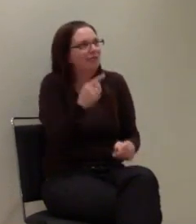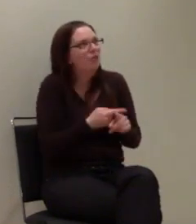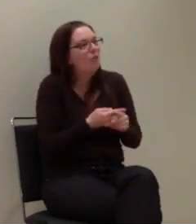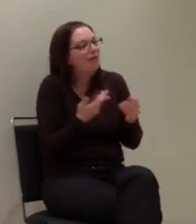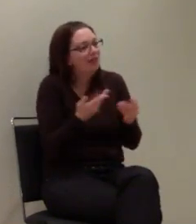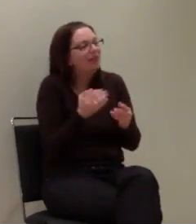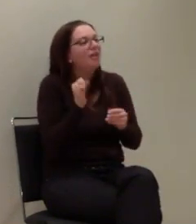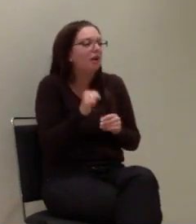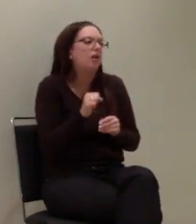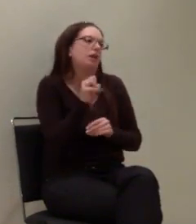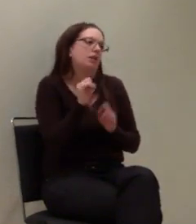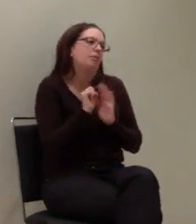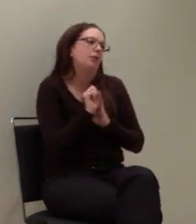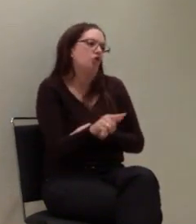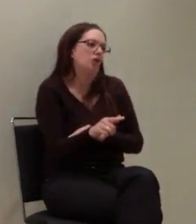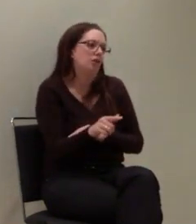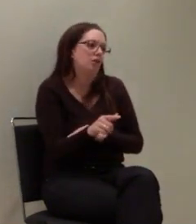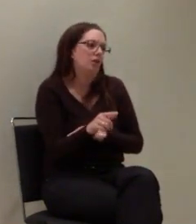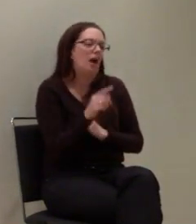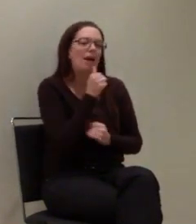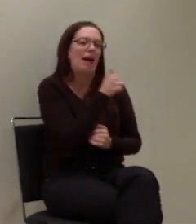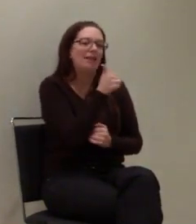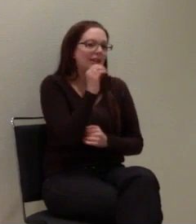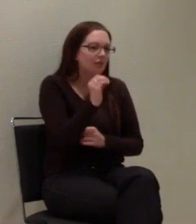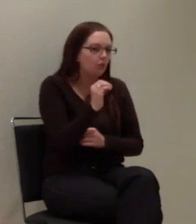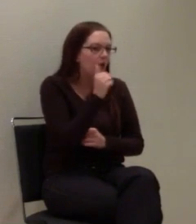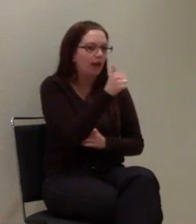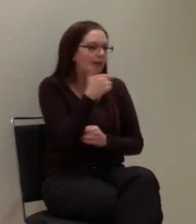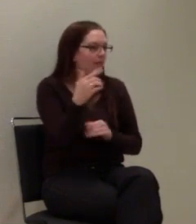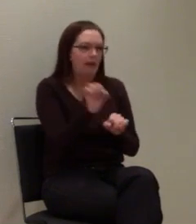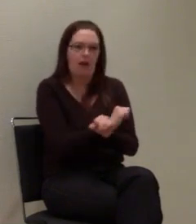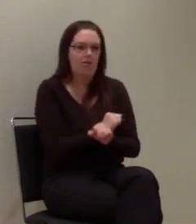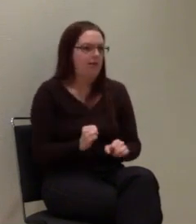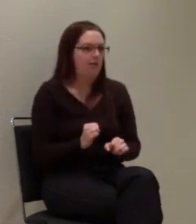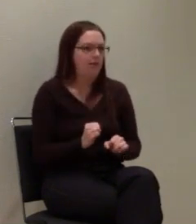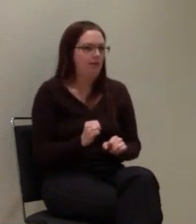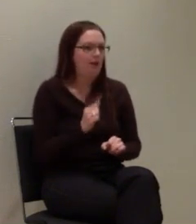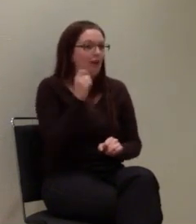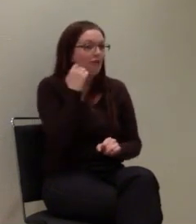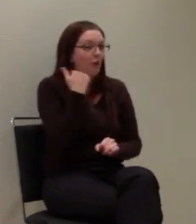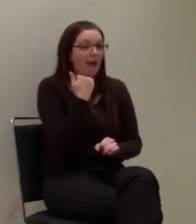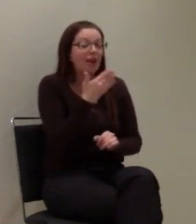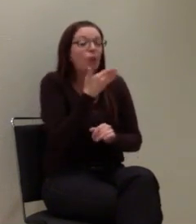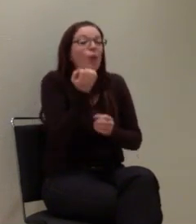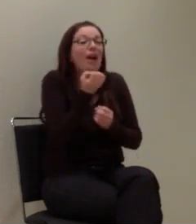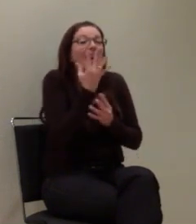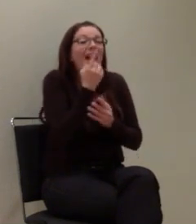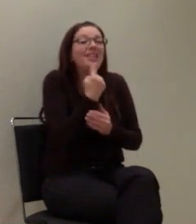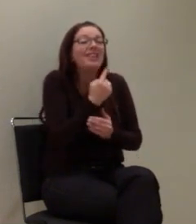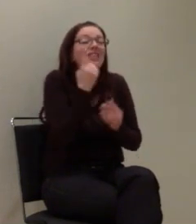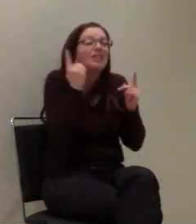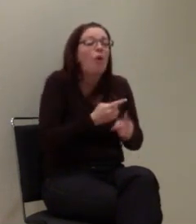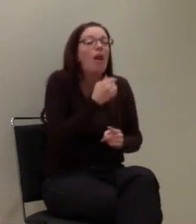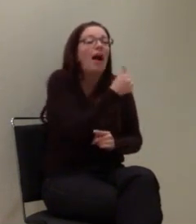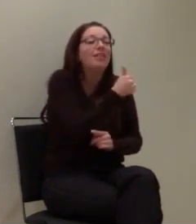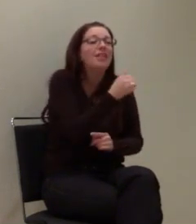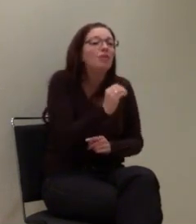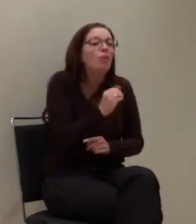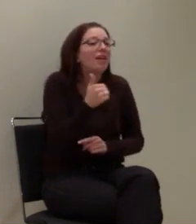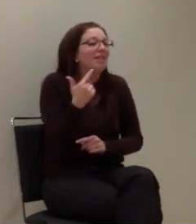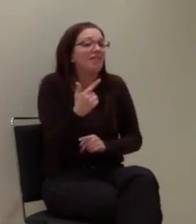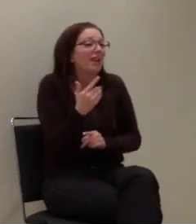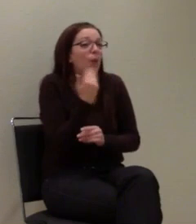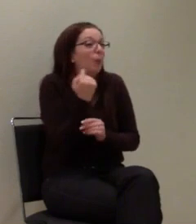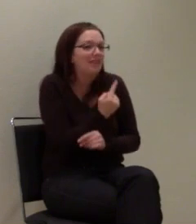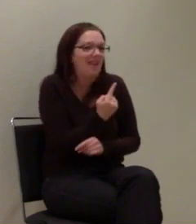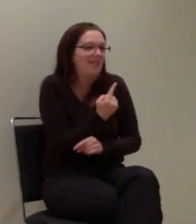mitnichten über die 110 und die 112. Das hat auch die Frau Merkel an der Stelle nicht so ganz deutlich gesagt. Aber sie meinte genau diese Projekte.